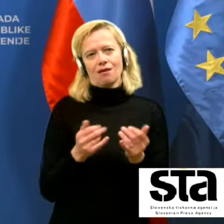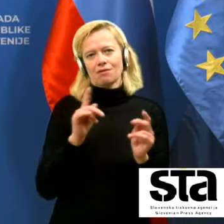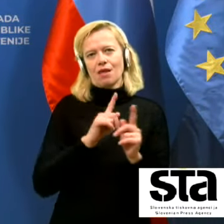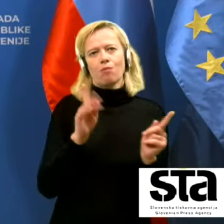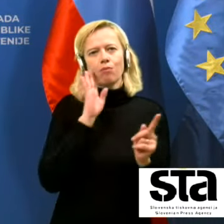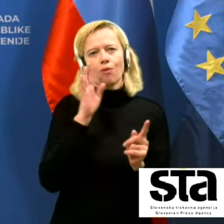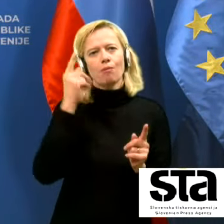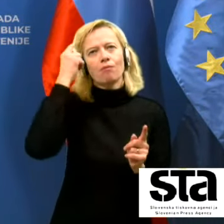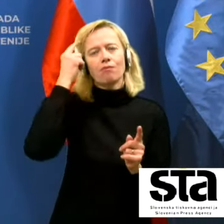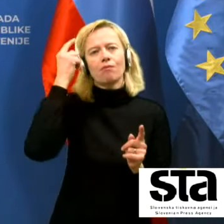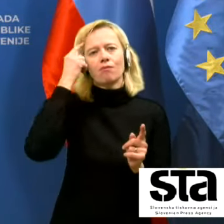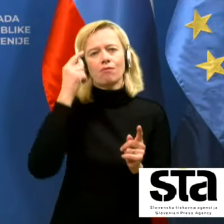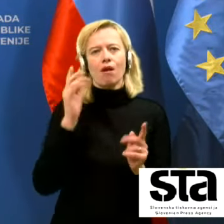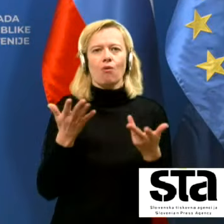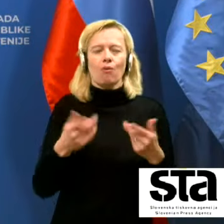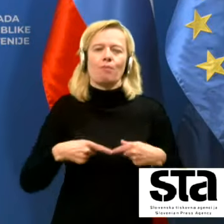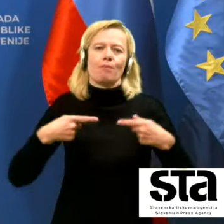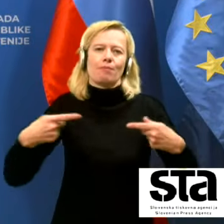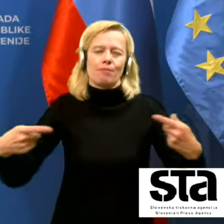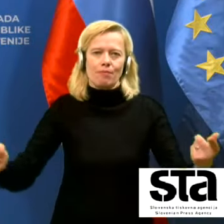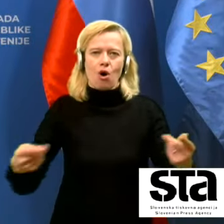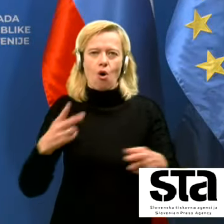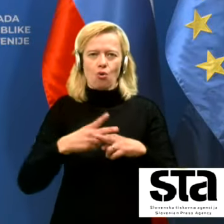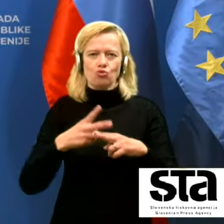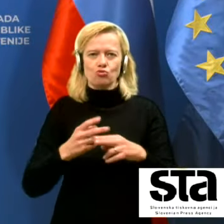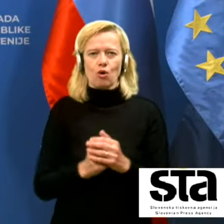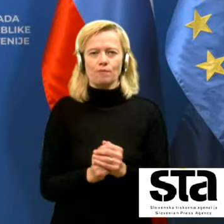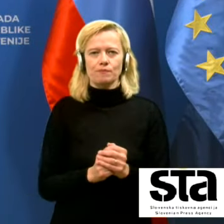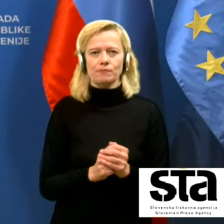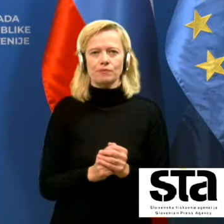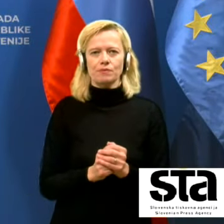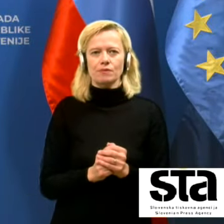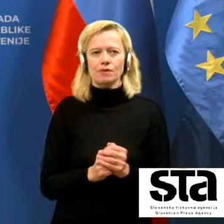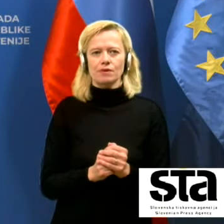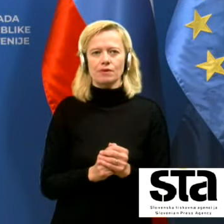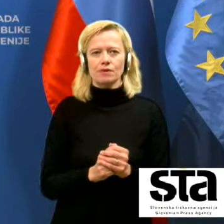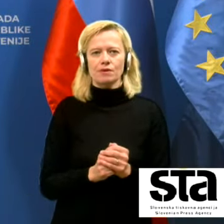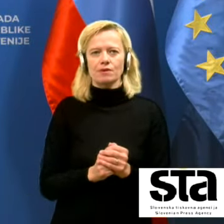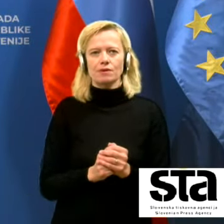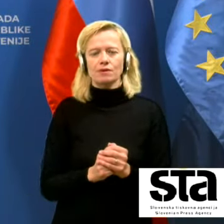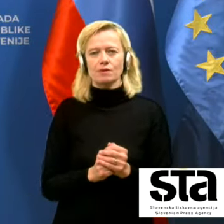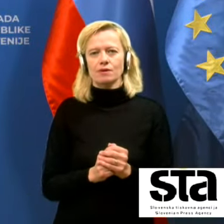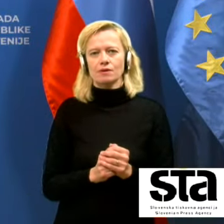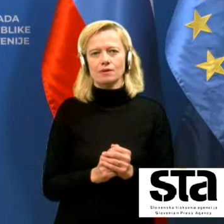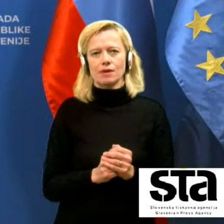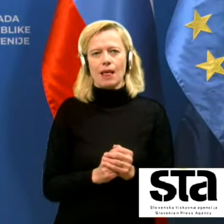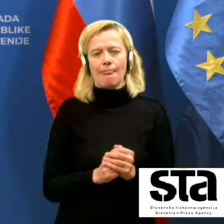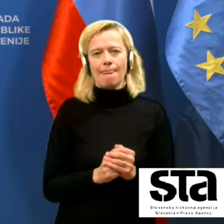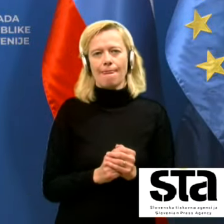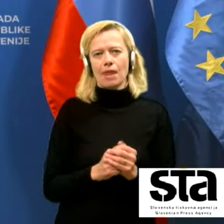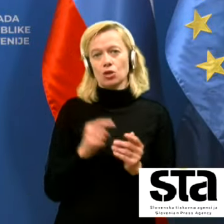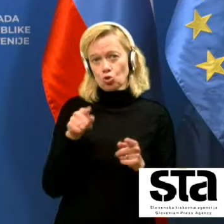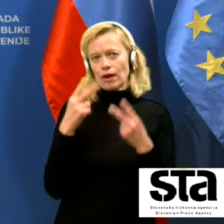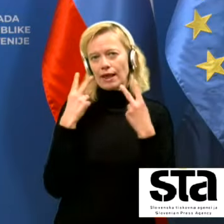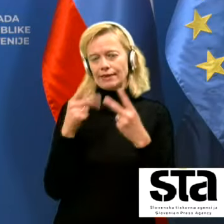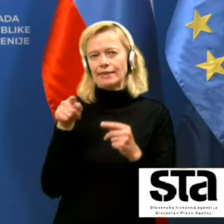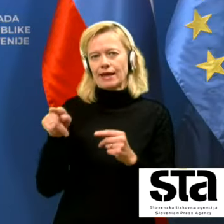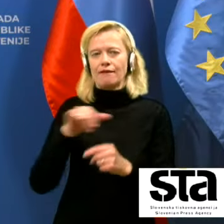skos mislina tudi na prenos okužbe. Tako da je toliko, morda tudi glede te informacije, zdaj za ostalo pa